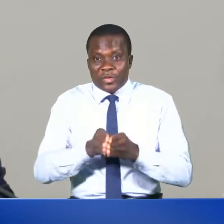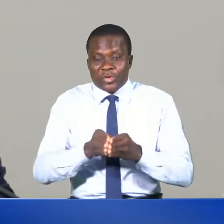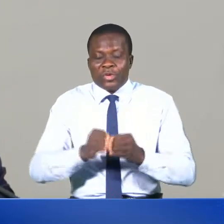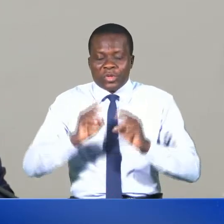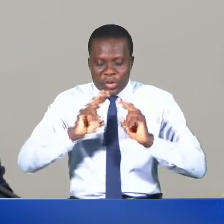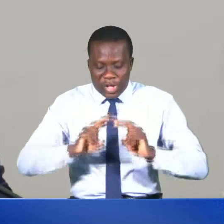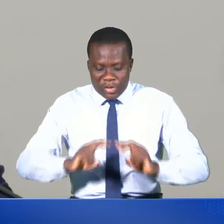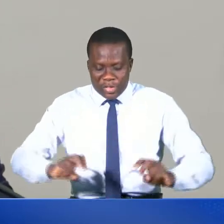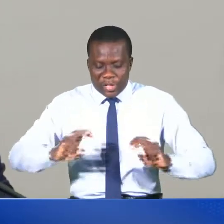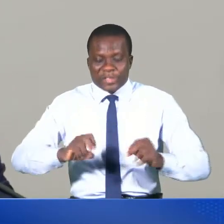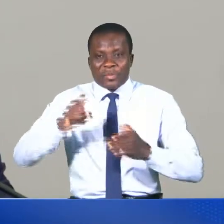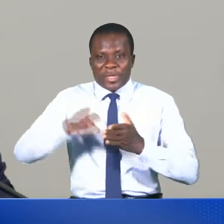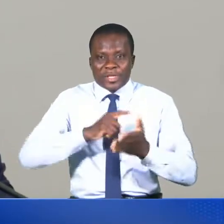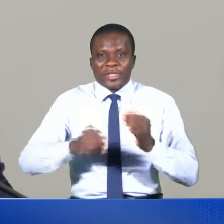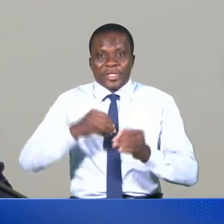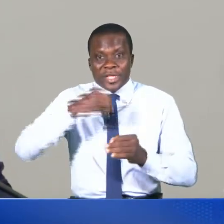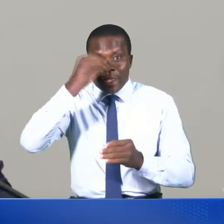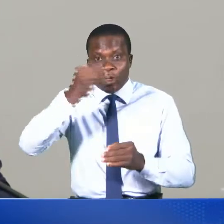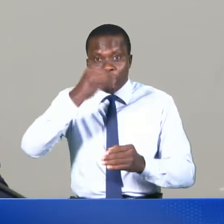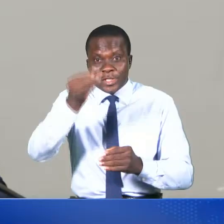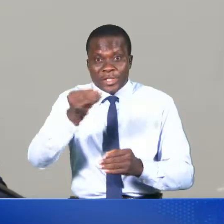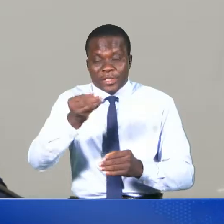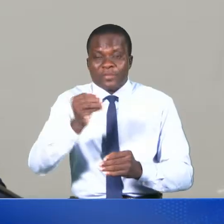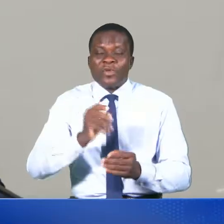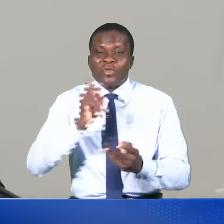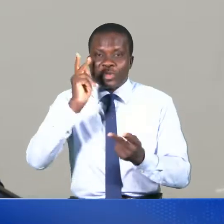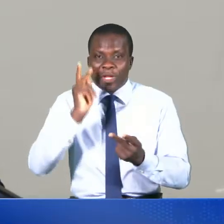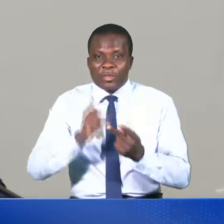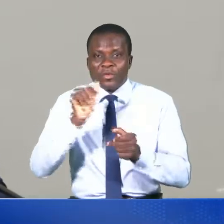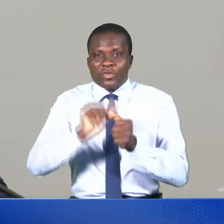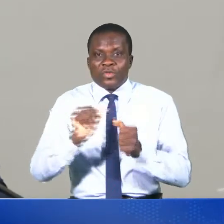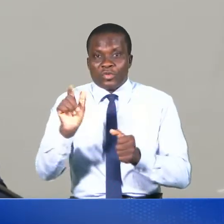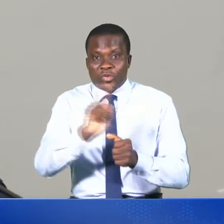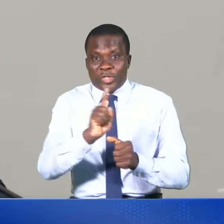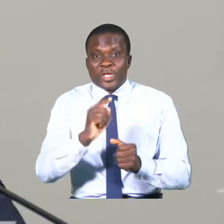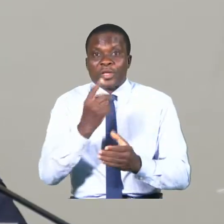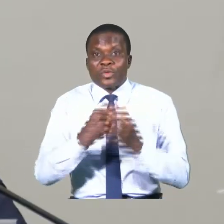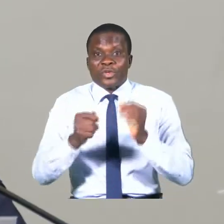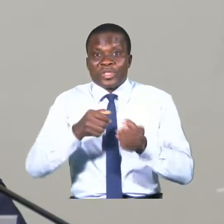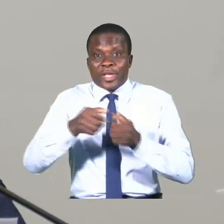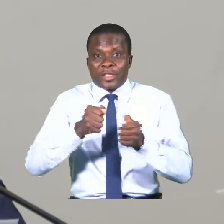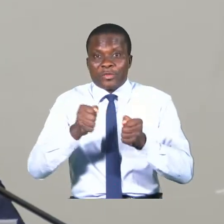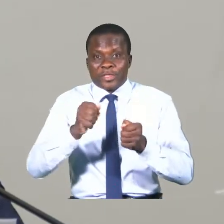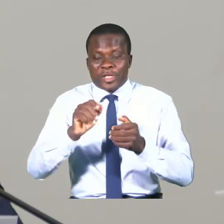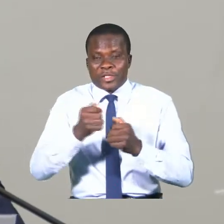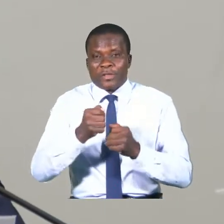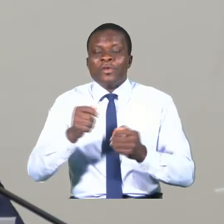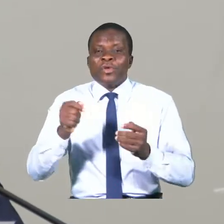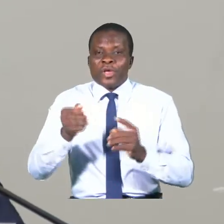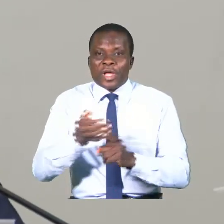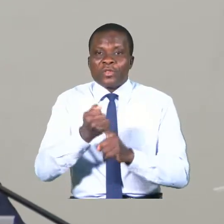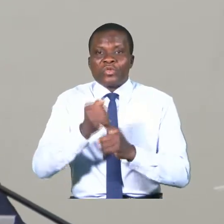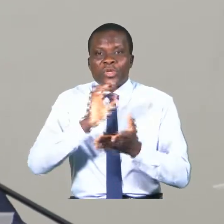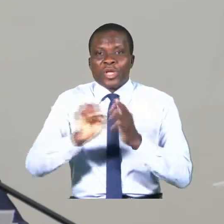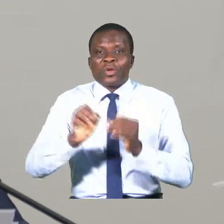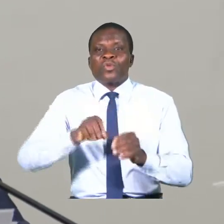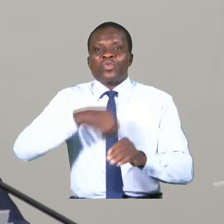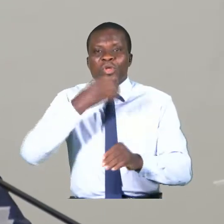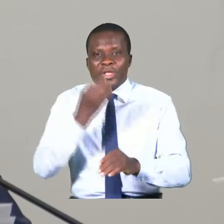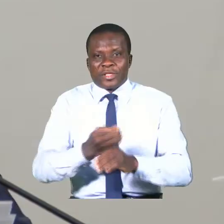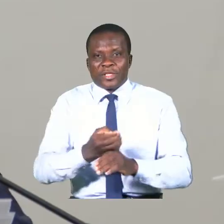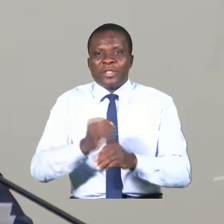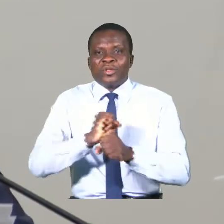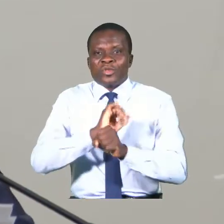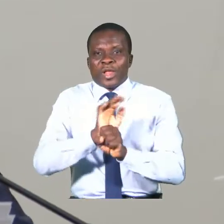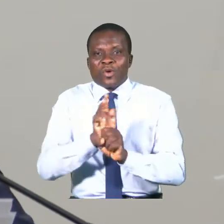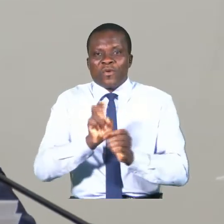examen critique et objectif de la performance de chaque unité administrative, tout en tenant compte de l'impact de la COVID